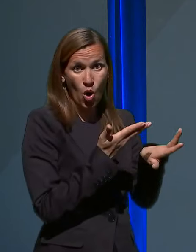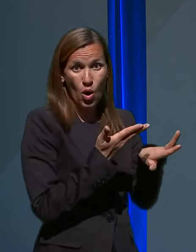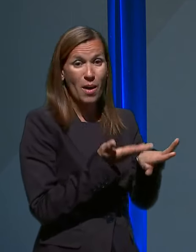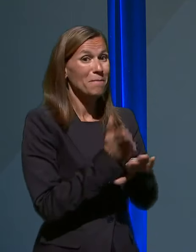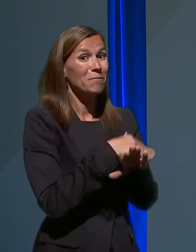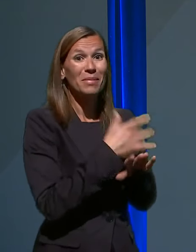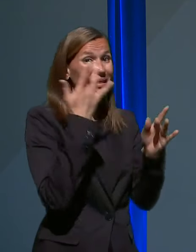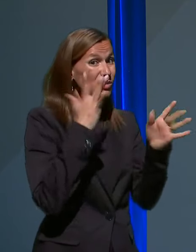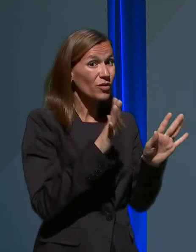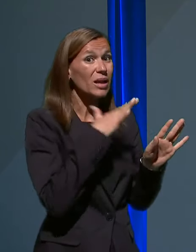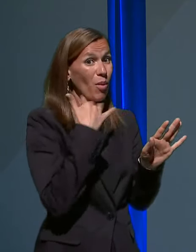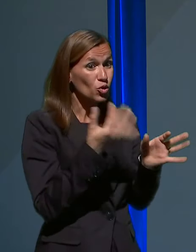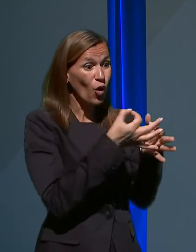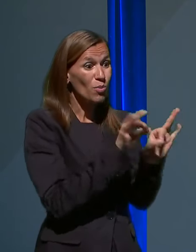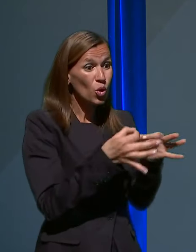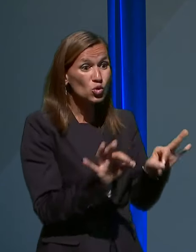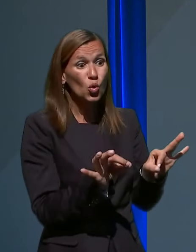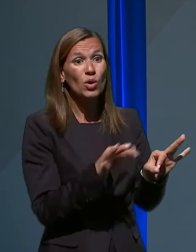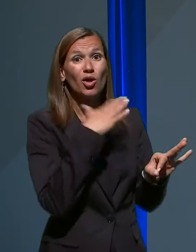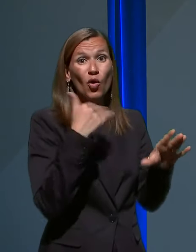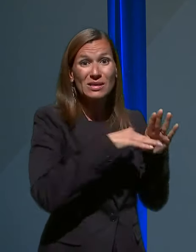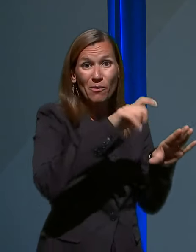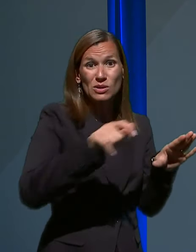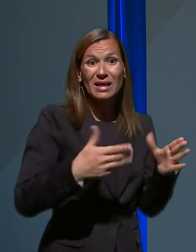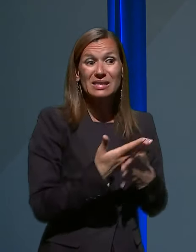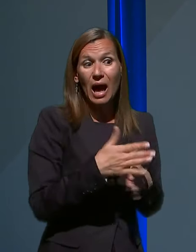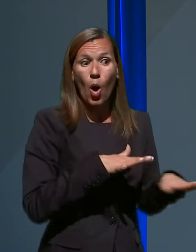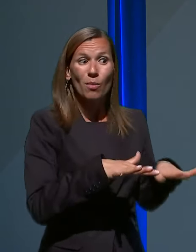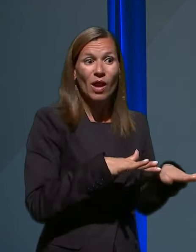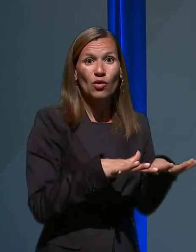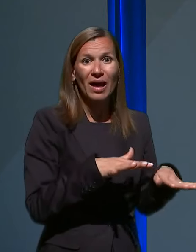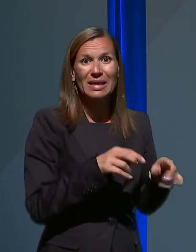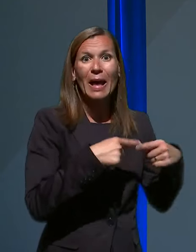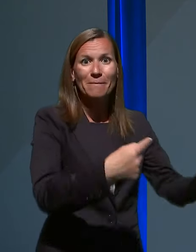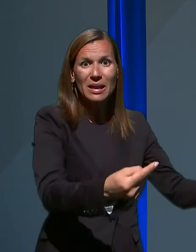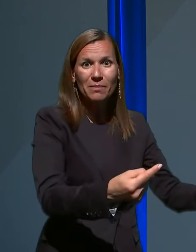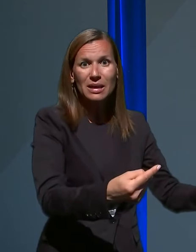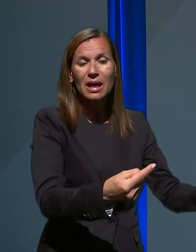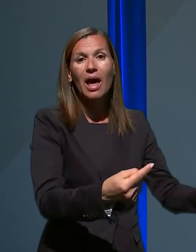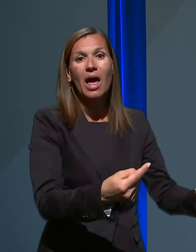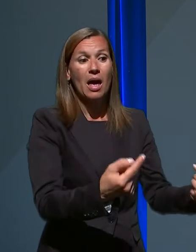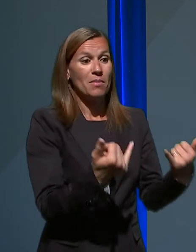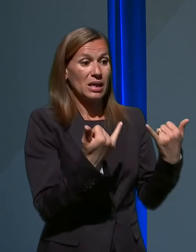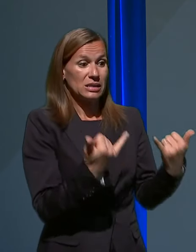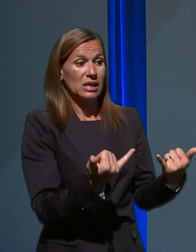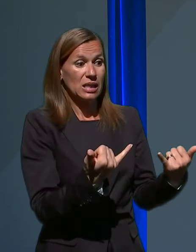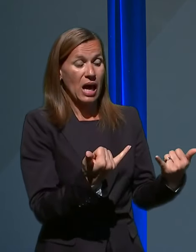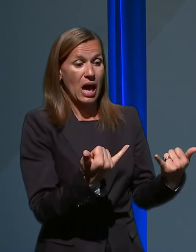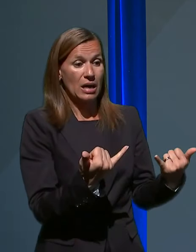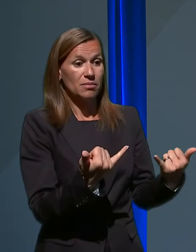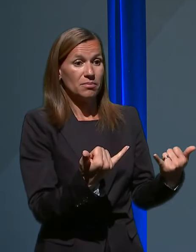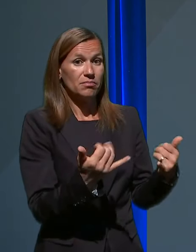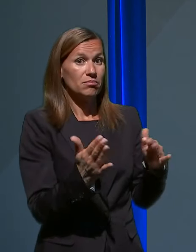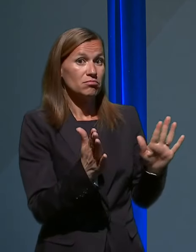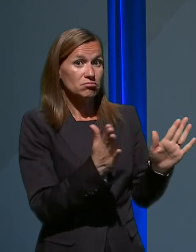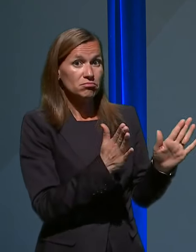kapacitet za obvladovanje epidemije. Mislim, da je zelo prav, da so se ti nenujni posegi, to se pravi, tako